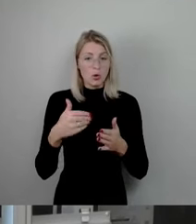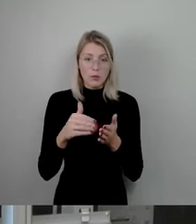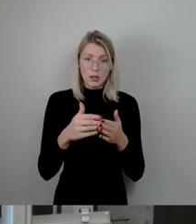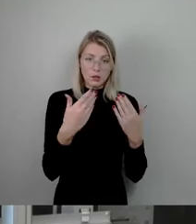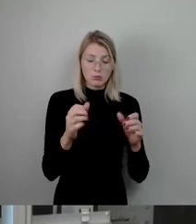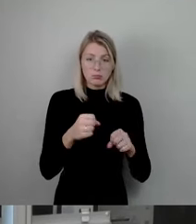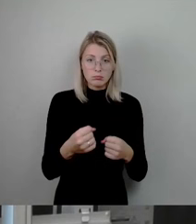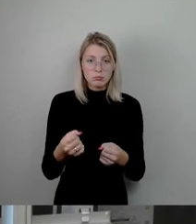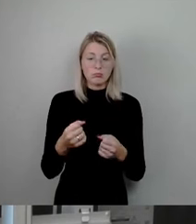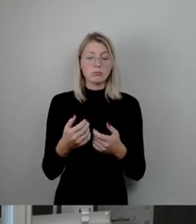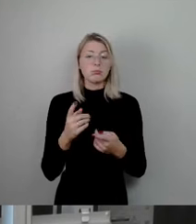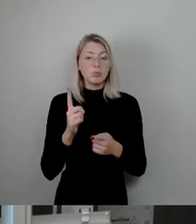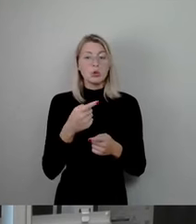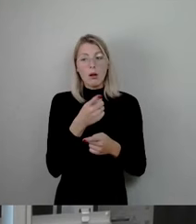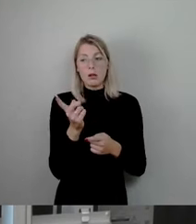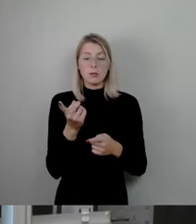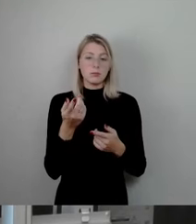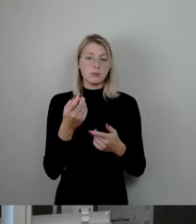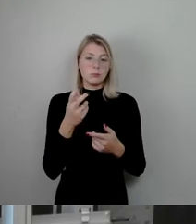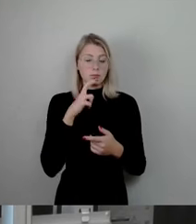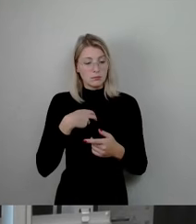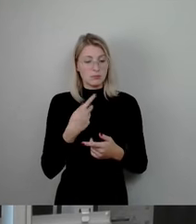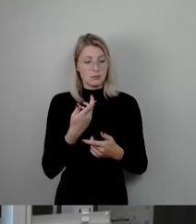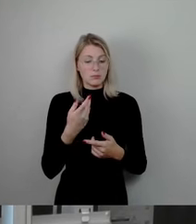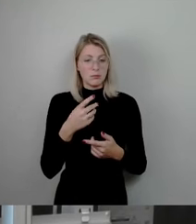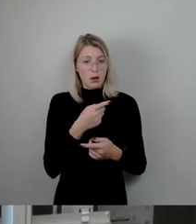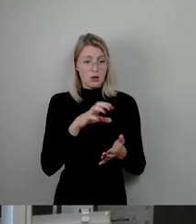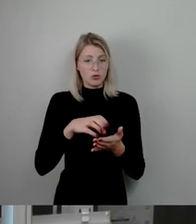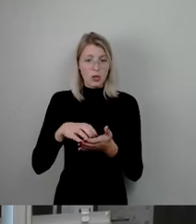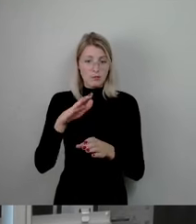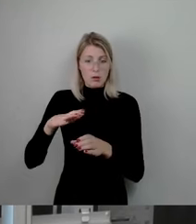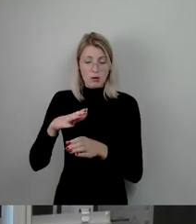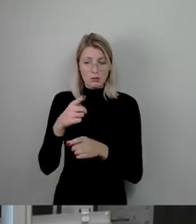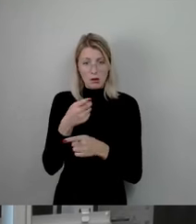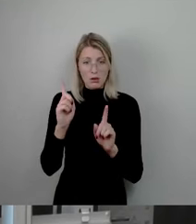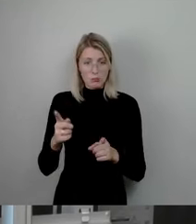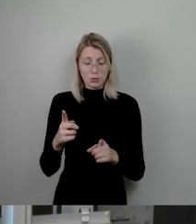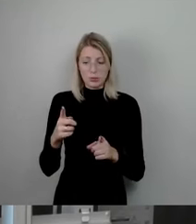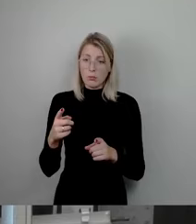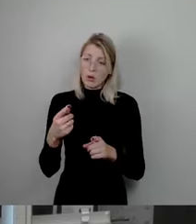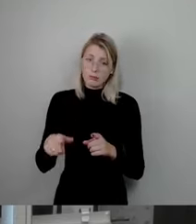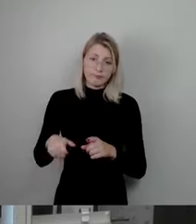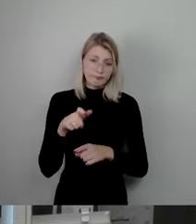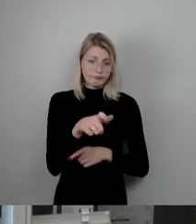zusammengekratzt wird, sondern gesamtstädtisch. Da müssen alle Bereiche dafür was abgeben. Danke.